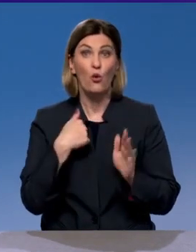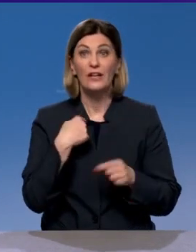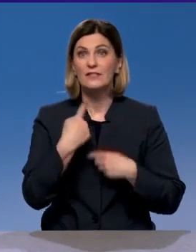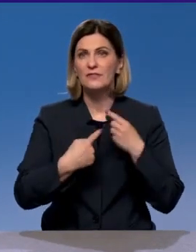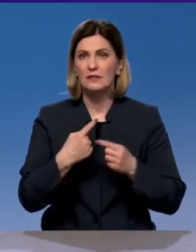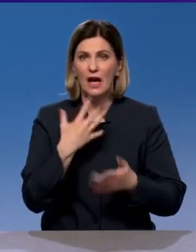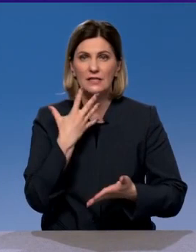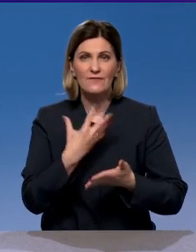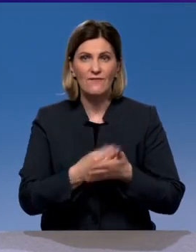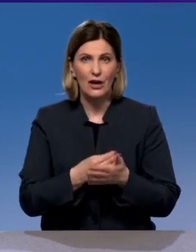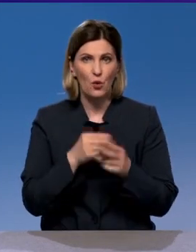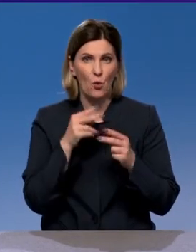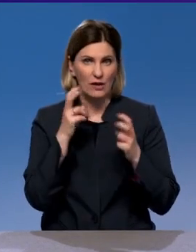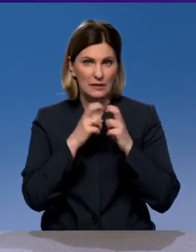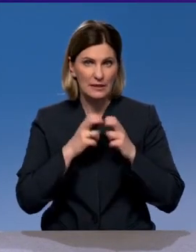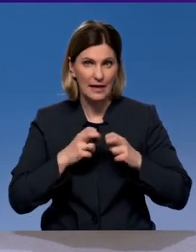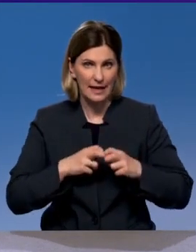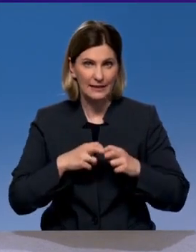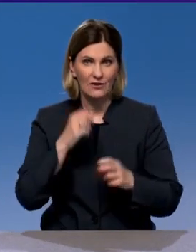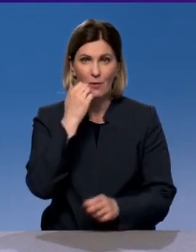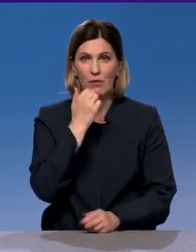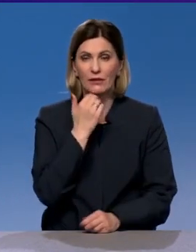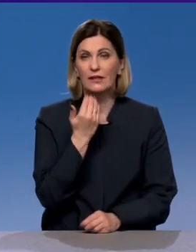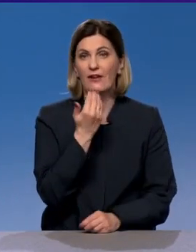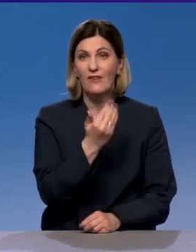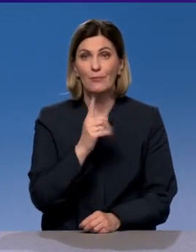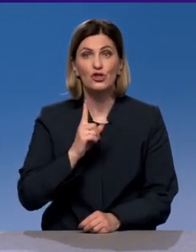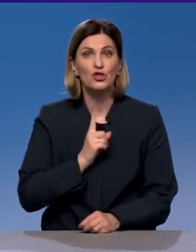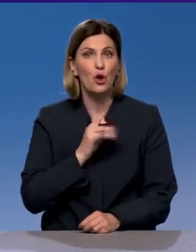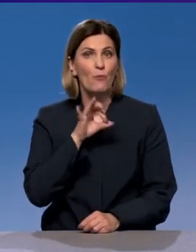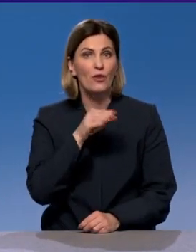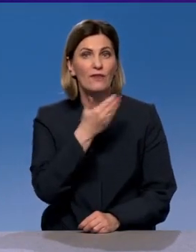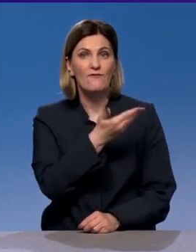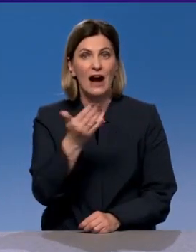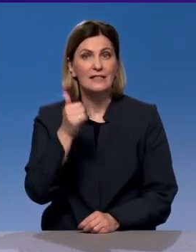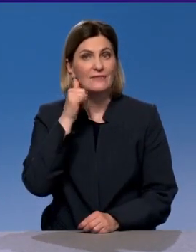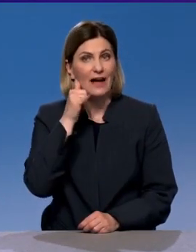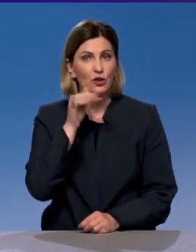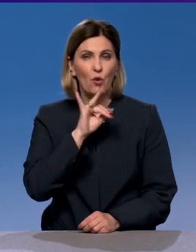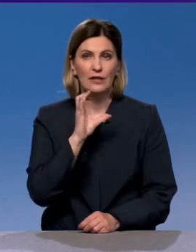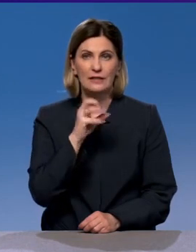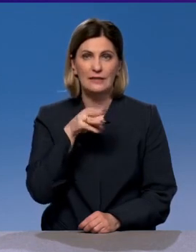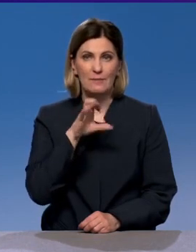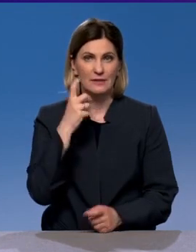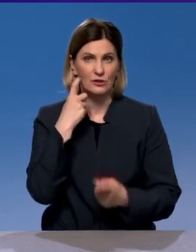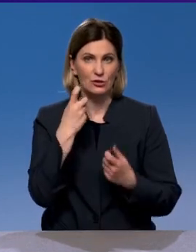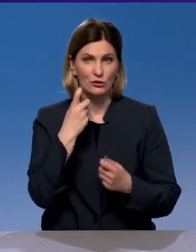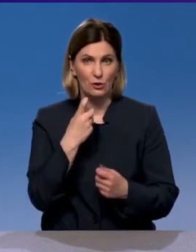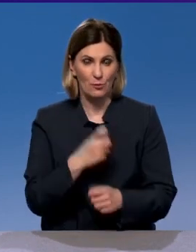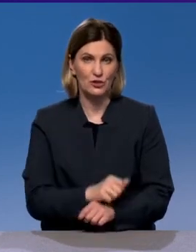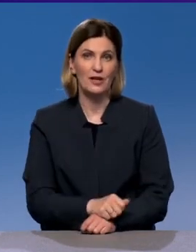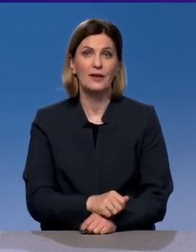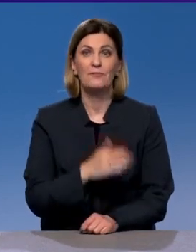которое мы проводим благодаря вам, поэтому обязательно ждем от вас звонков и смс-ок. Дороги федерального значения за последние годы в основном